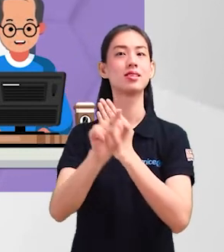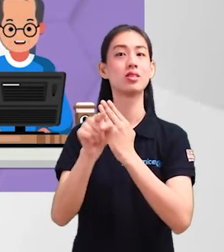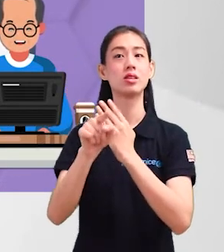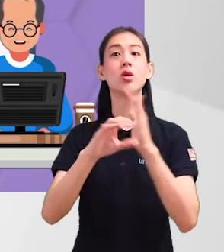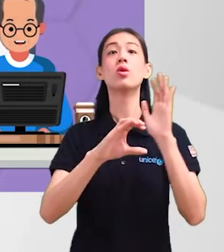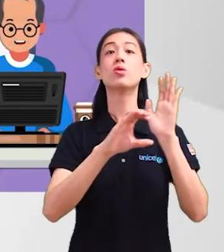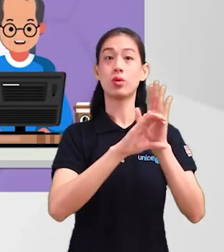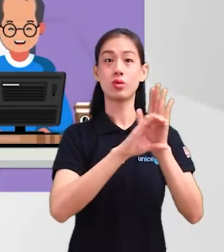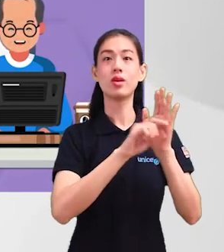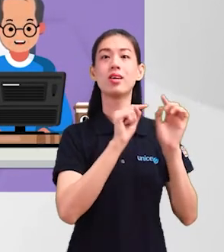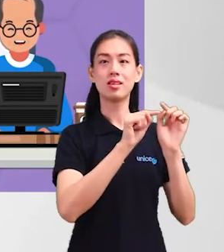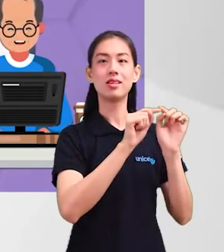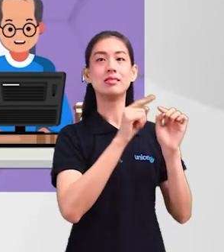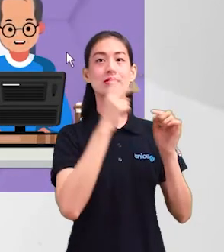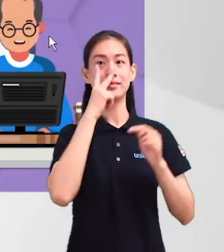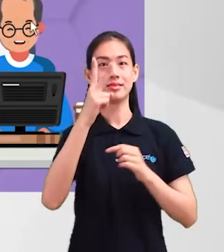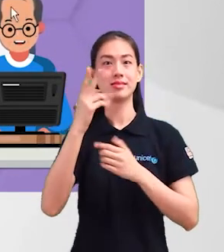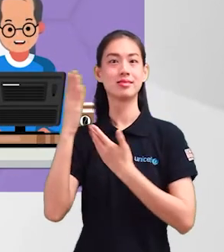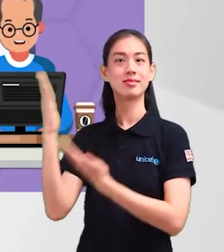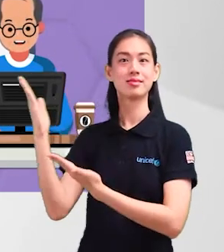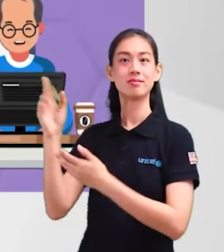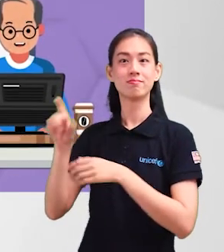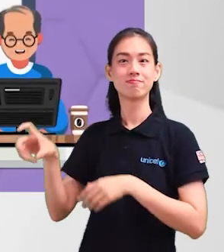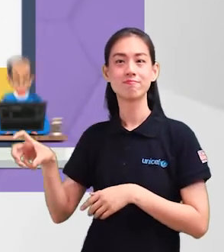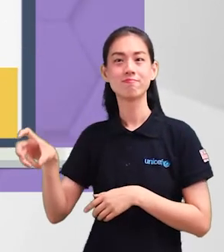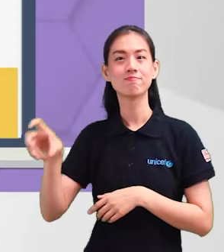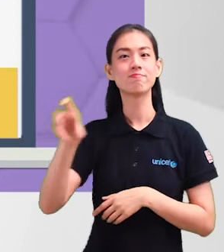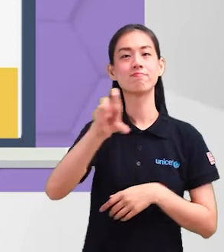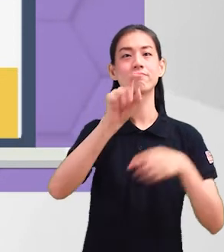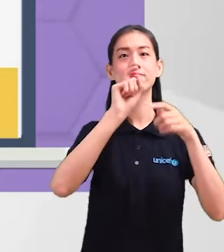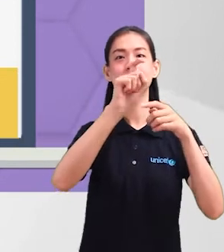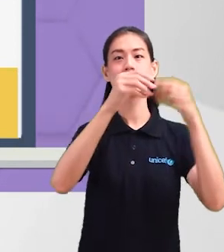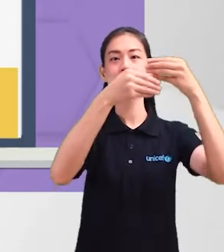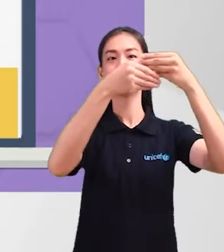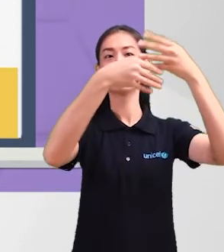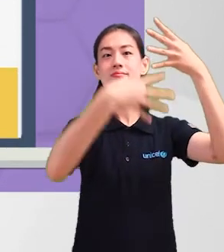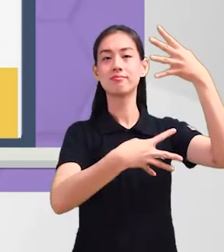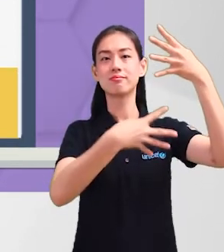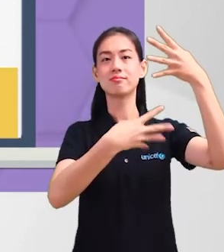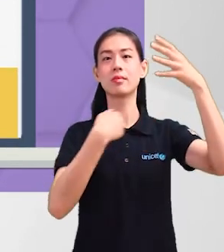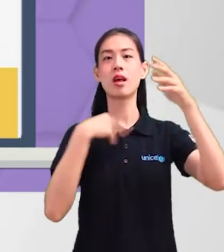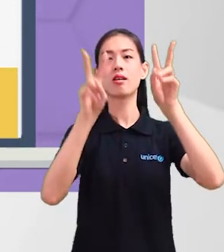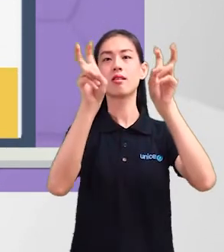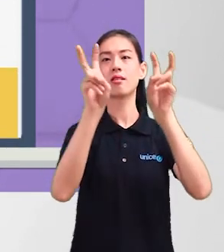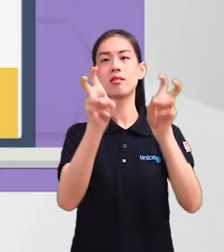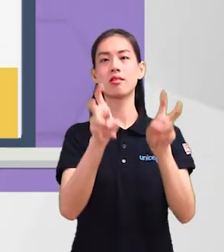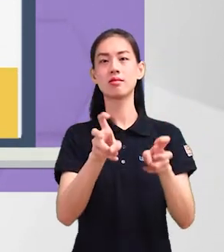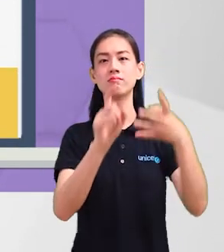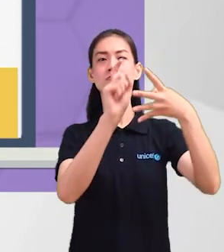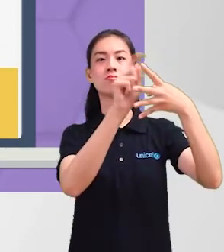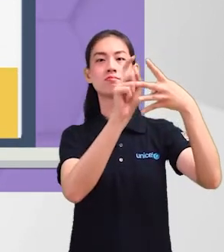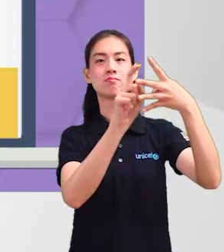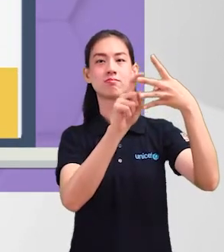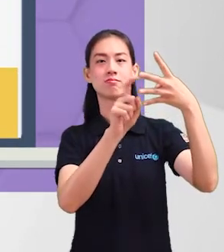lagi contoh adalah seperti yang dapat kita lihat di sini. Dengan menggerakkan tertikus pada menu, ia mengubah bentuk tajuk menu